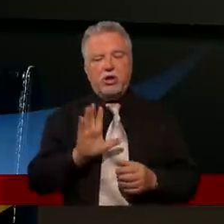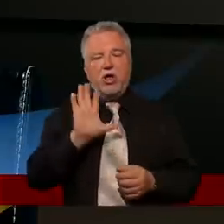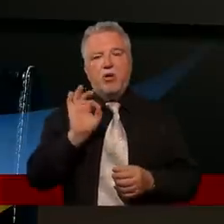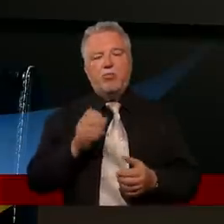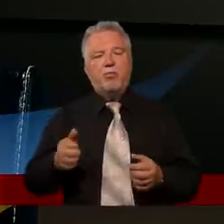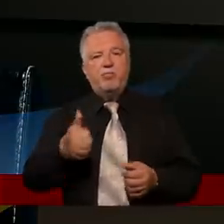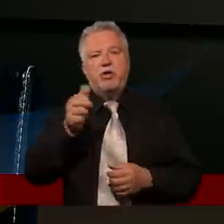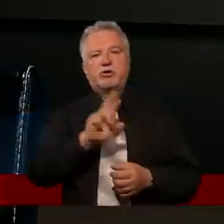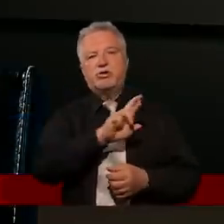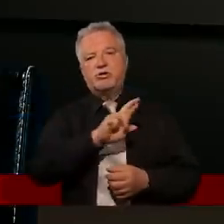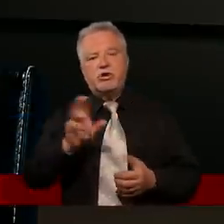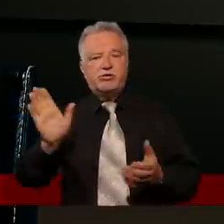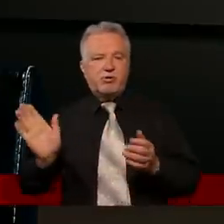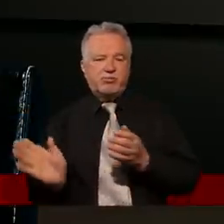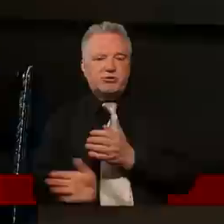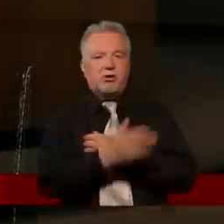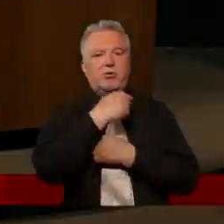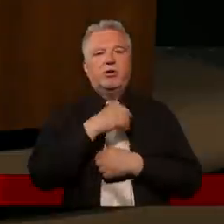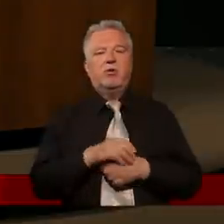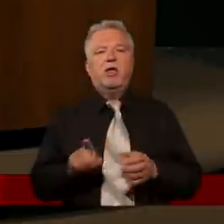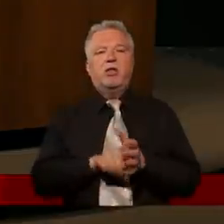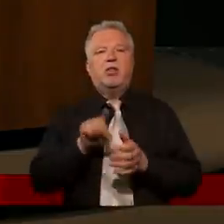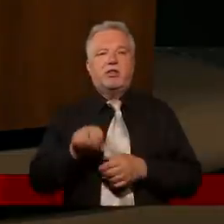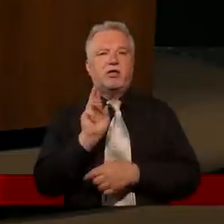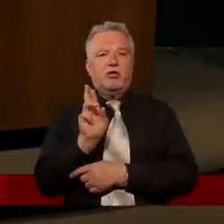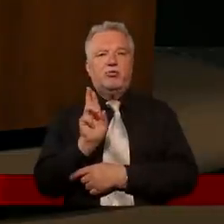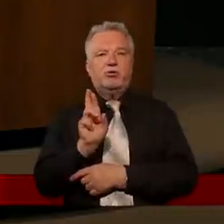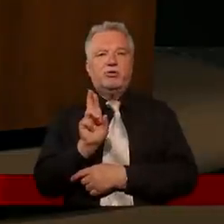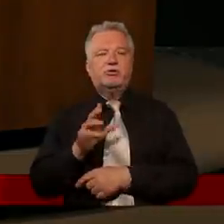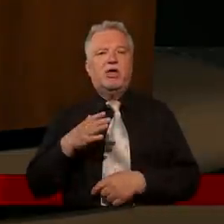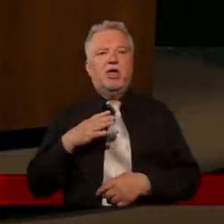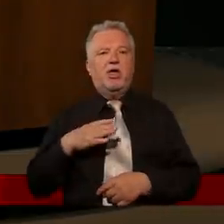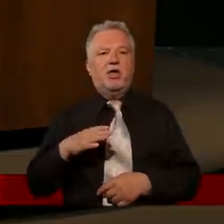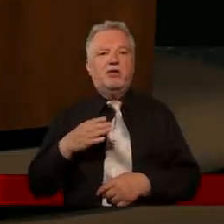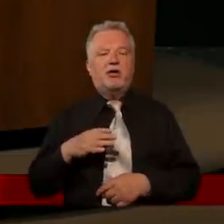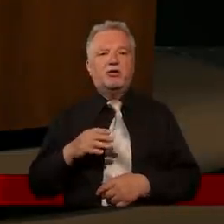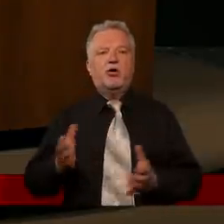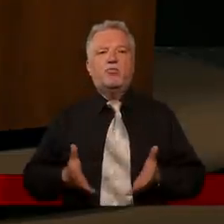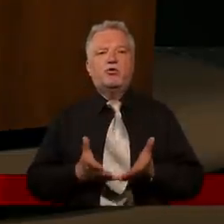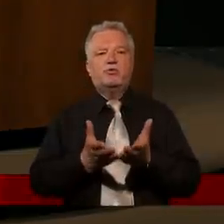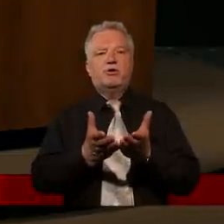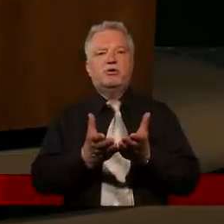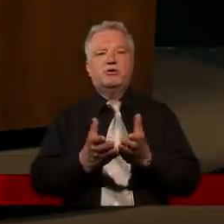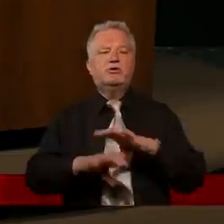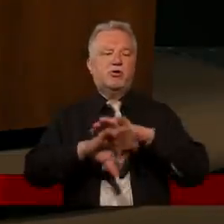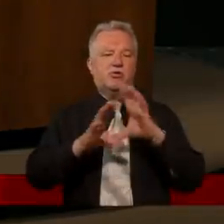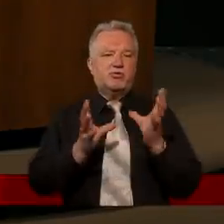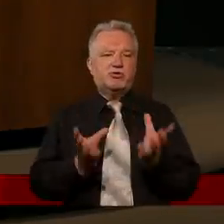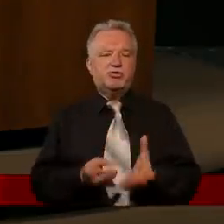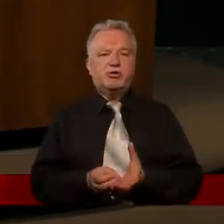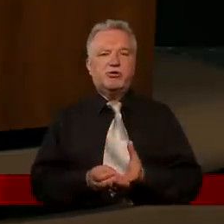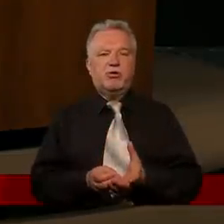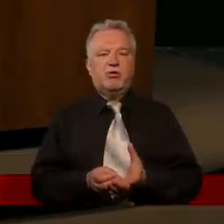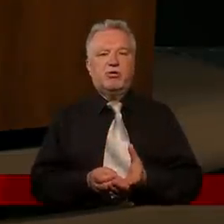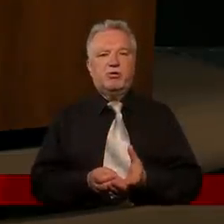pierwsze rzeczy przeminęły. Ja myślę, że dla takiej obietnicy warto poświęcić absolutnie wszystko,